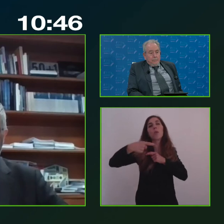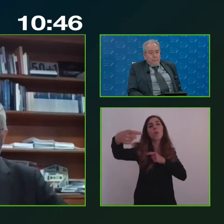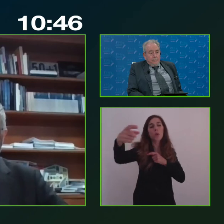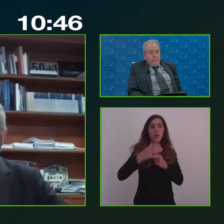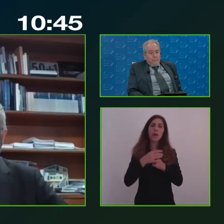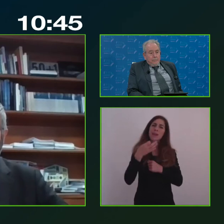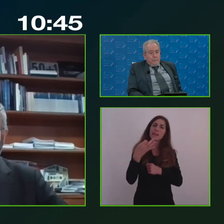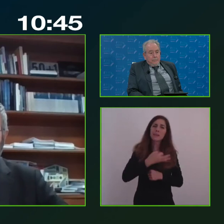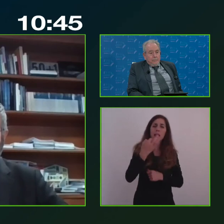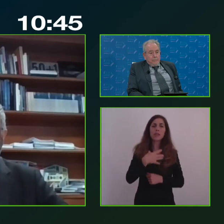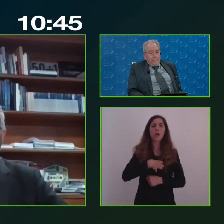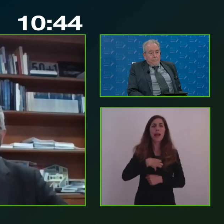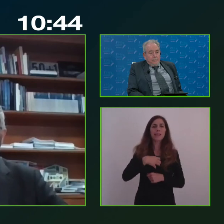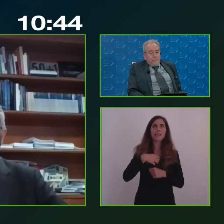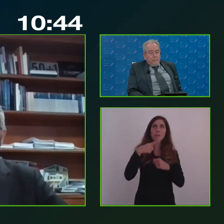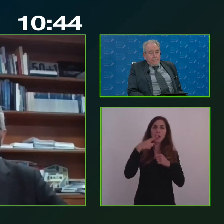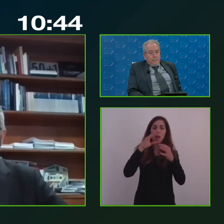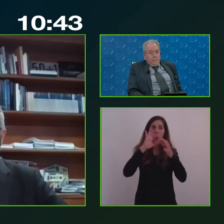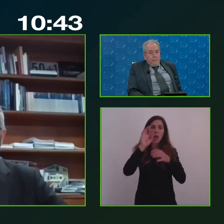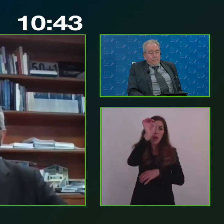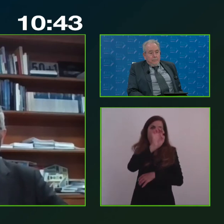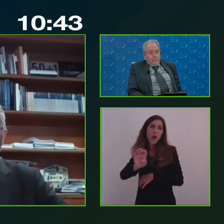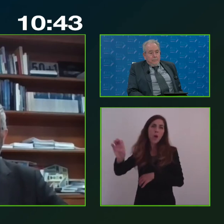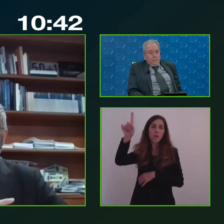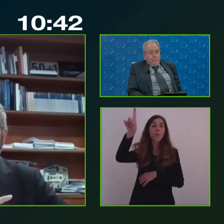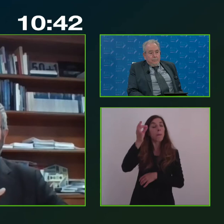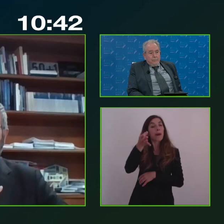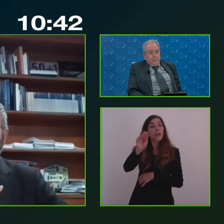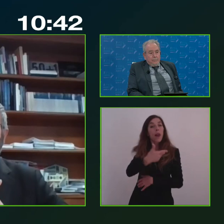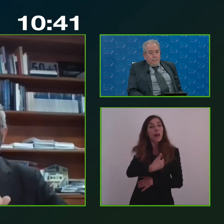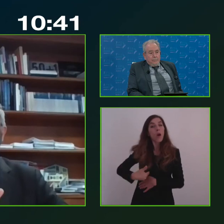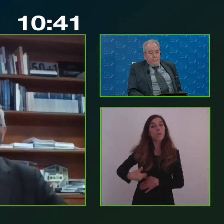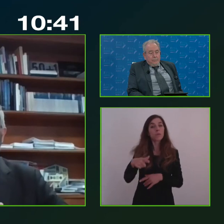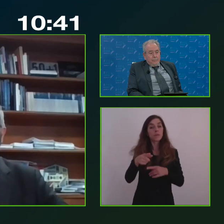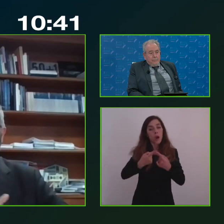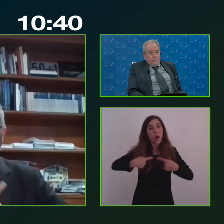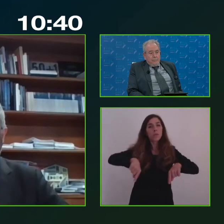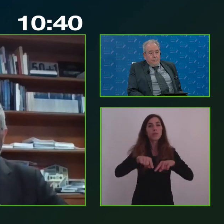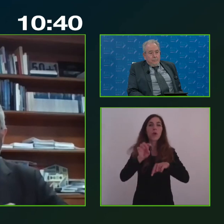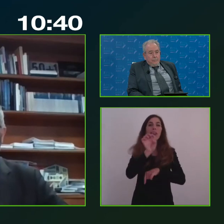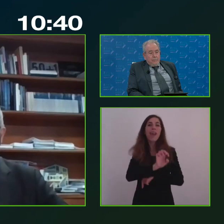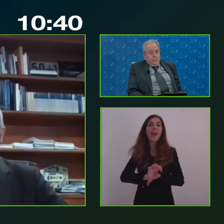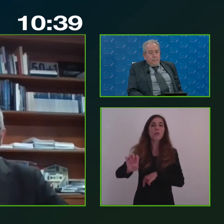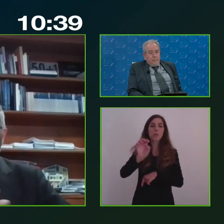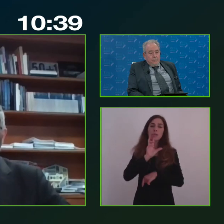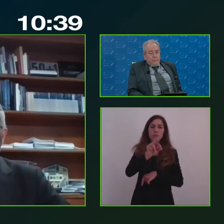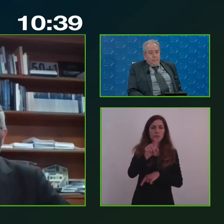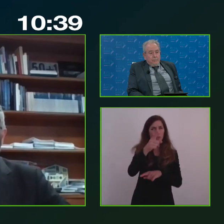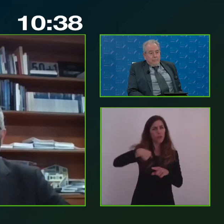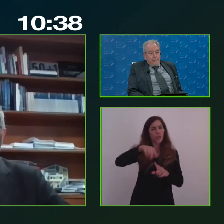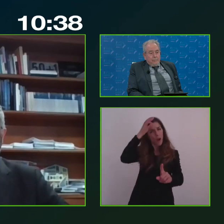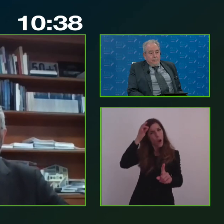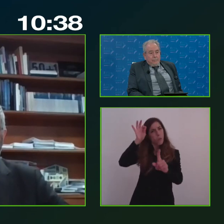ci invita ad adottare per avere chiaro l'obiettivo a cui vogliamo tendere ed è anche l